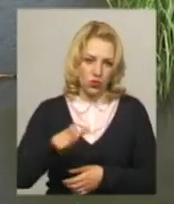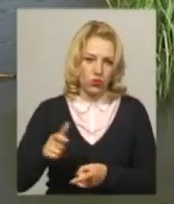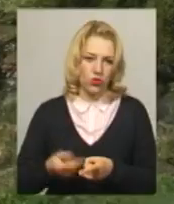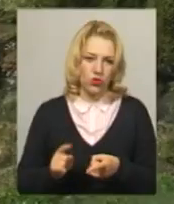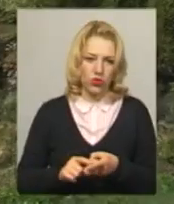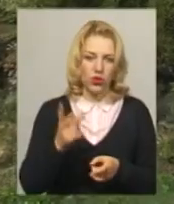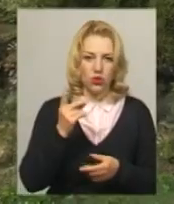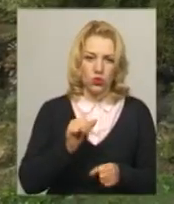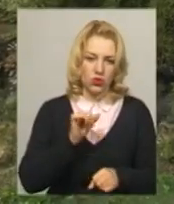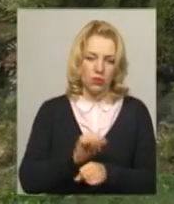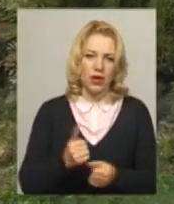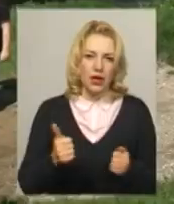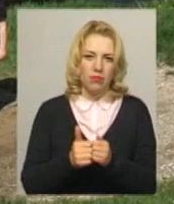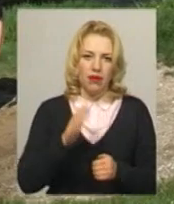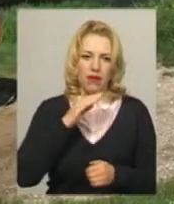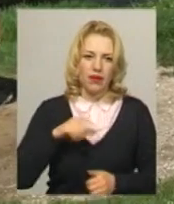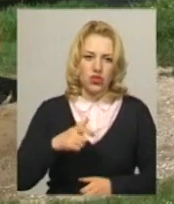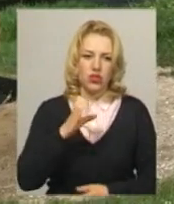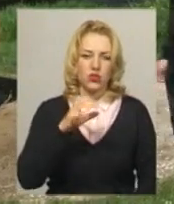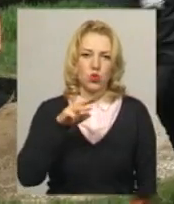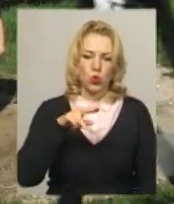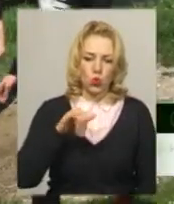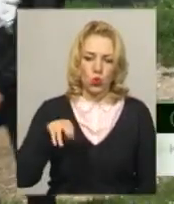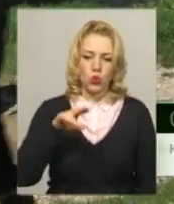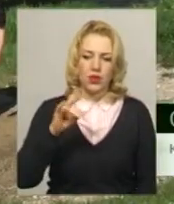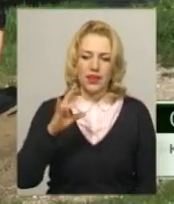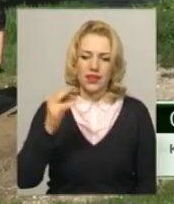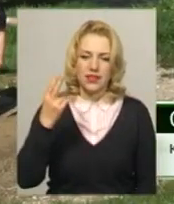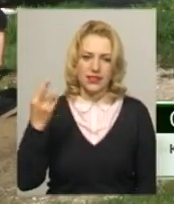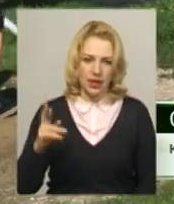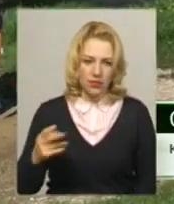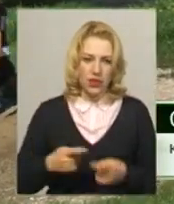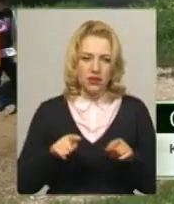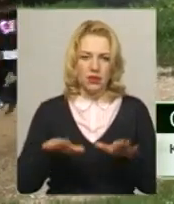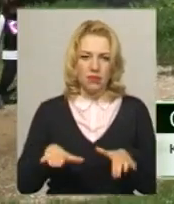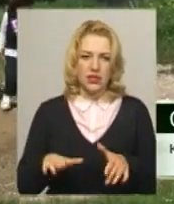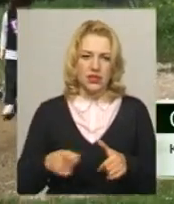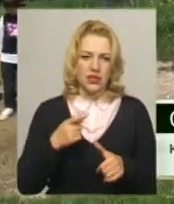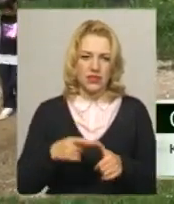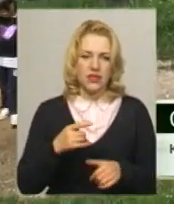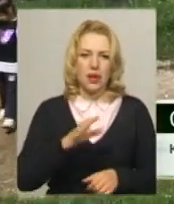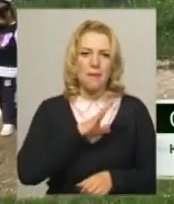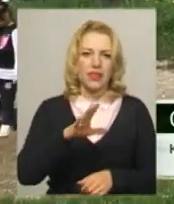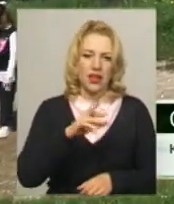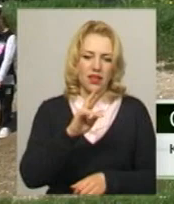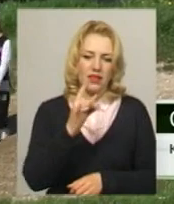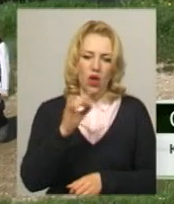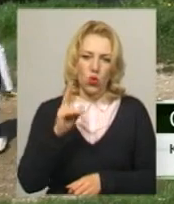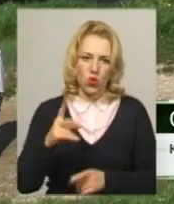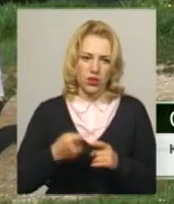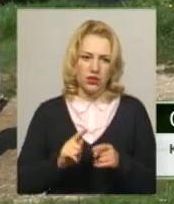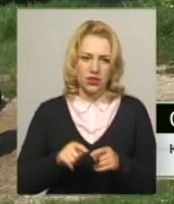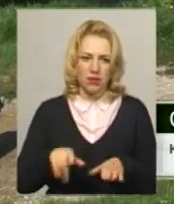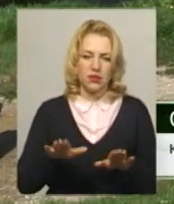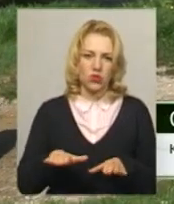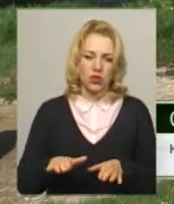маршруту біля річки Студениці. Це місце в урочищі річки Студениці називається «Братенький Єрок». Це головна рекреційна